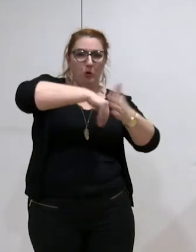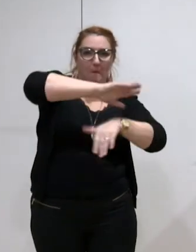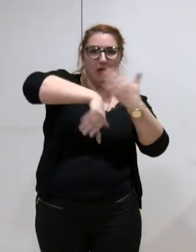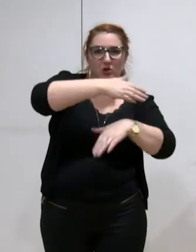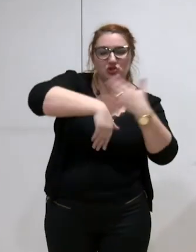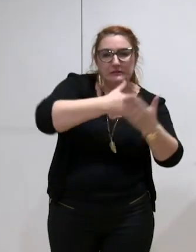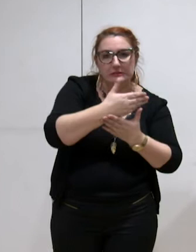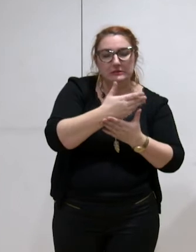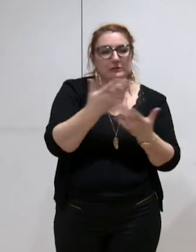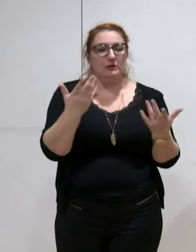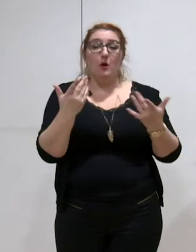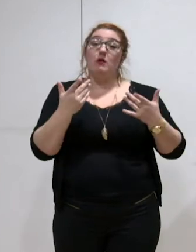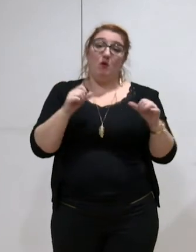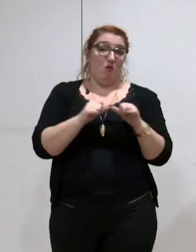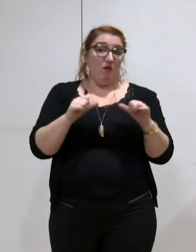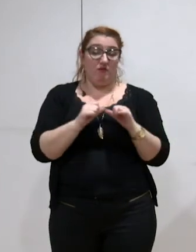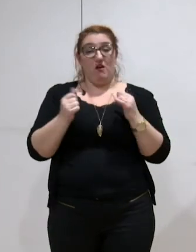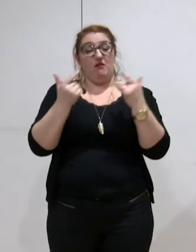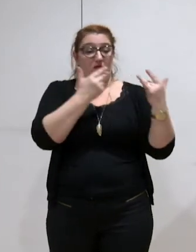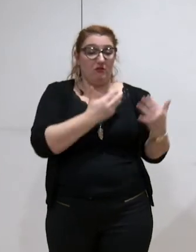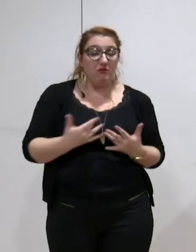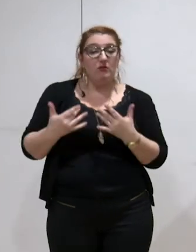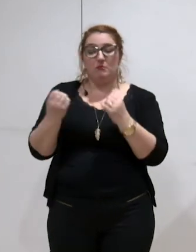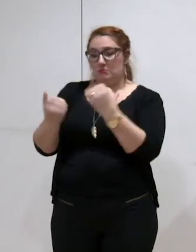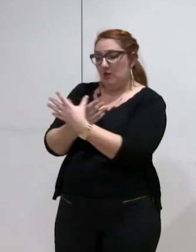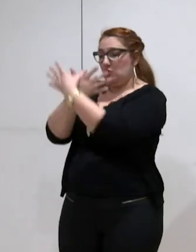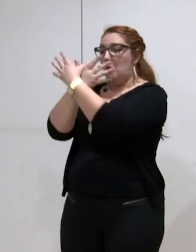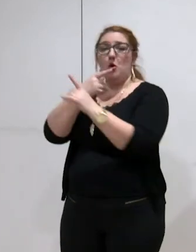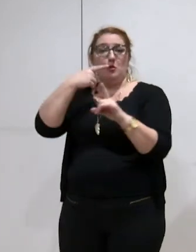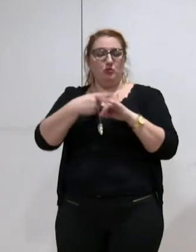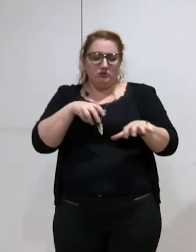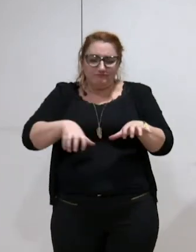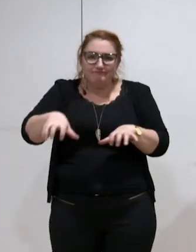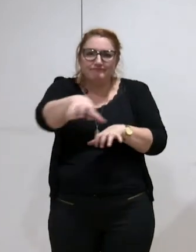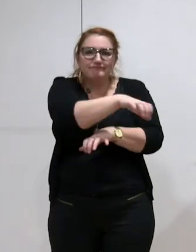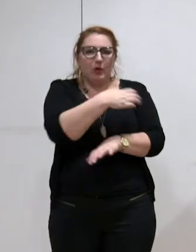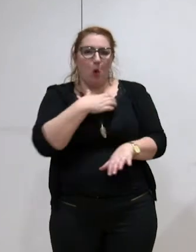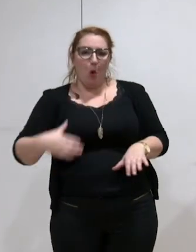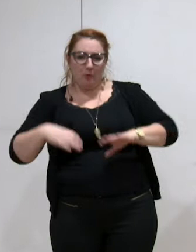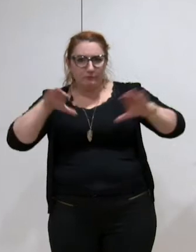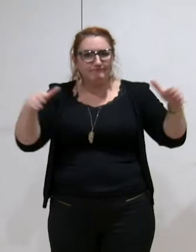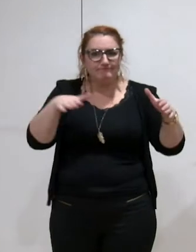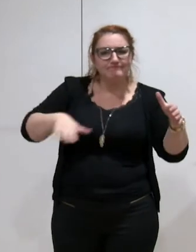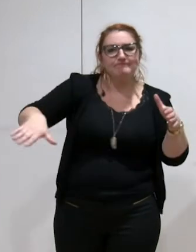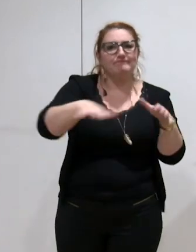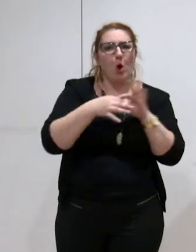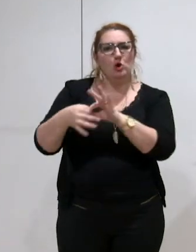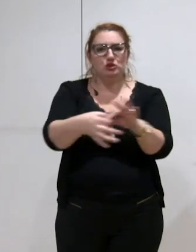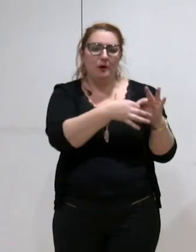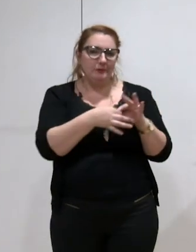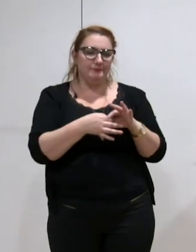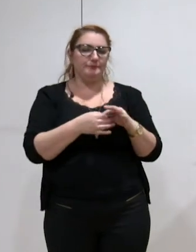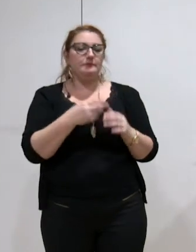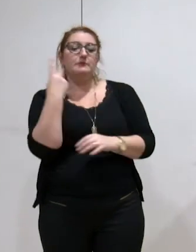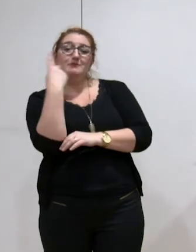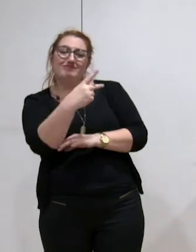nous avons calculé, métropole et l'ensemble des communes, ce qui, dans les emprunts des